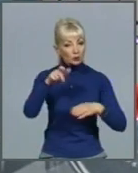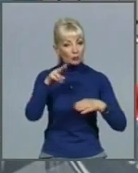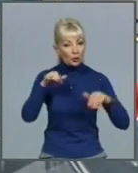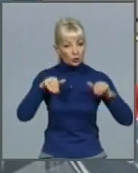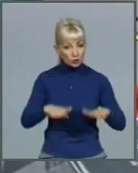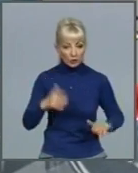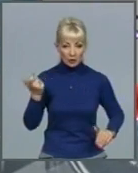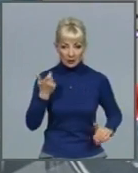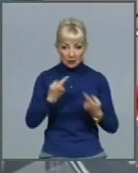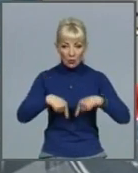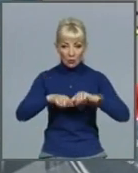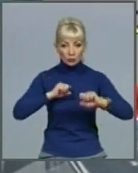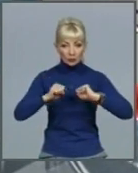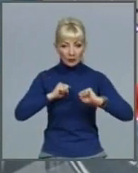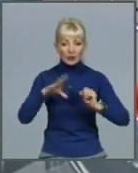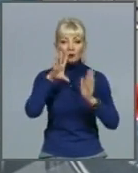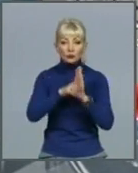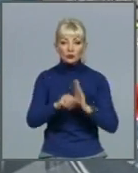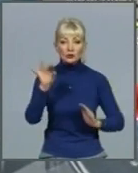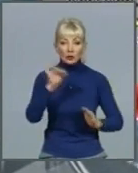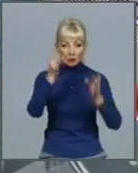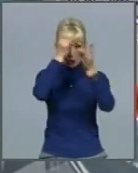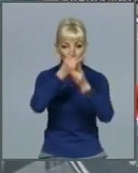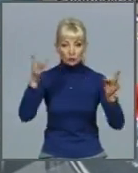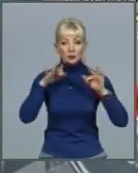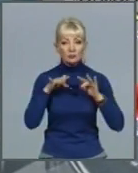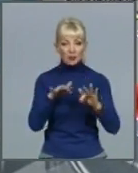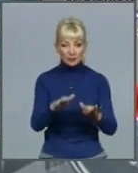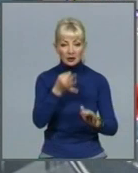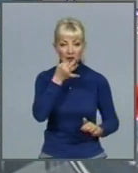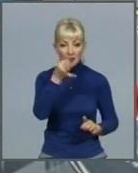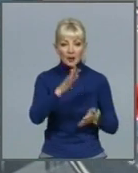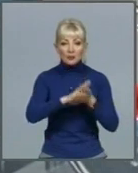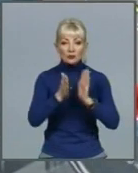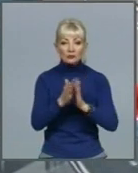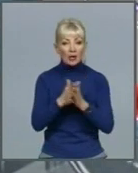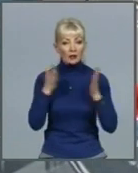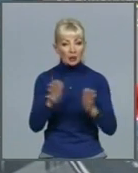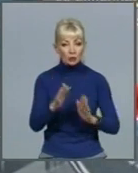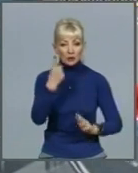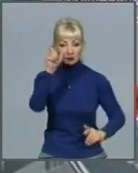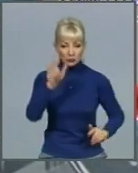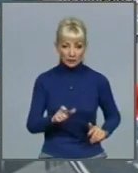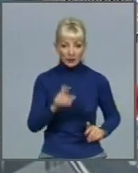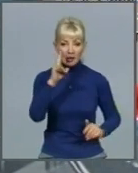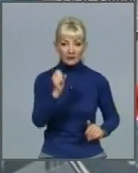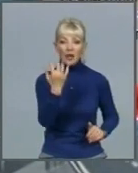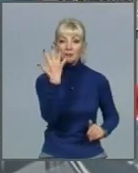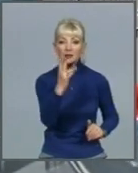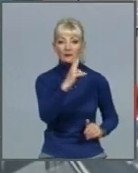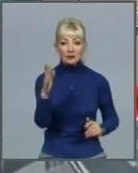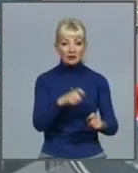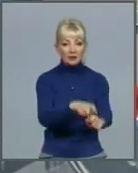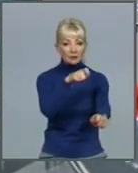управління, у тому числі культурних заходів за умови перебування не більше однієї особи на 5 квадратних метрах площі